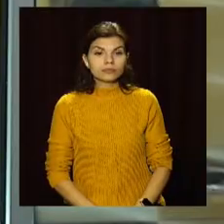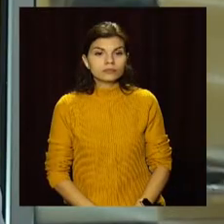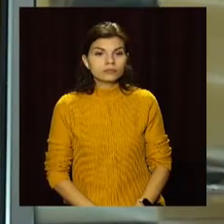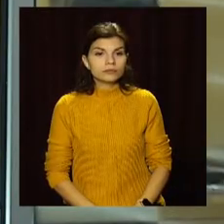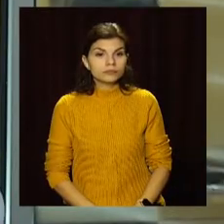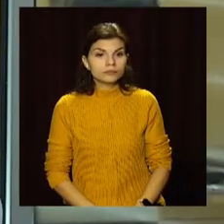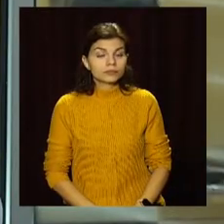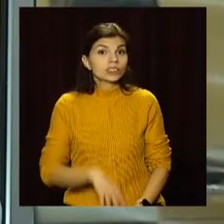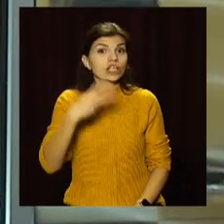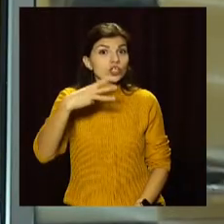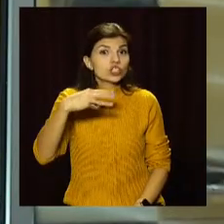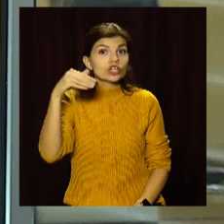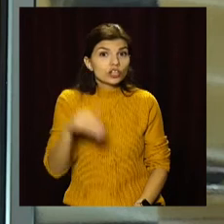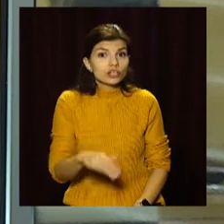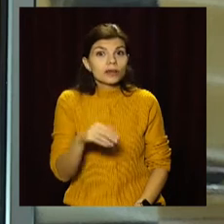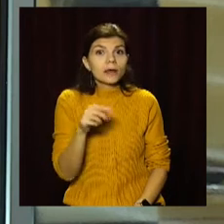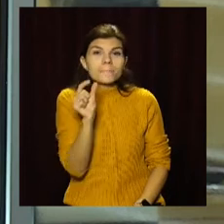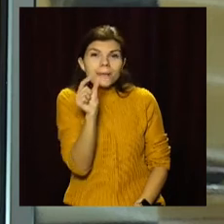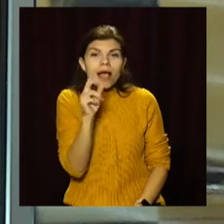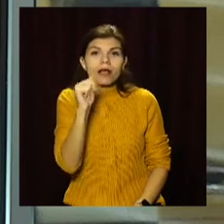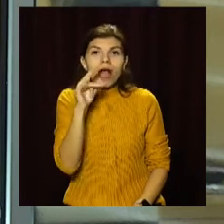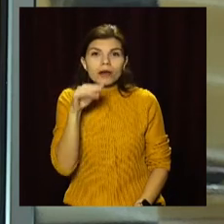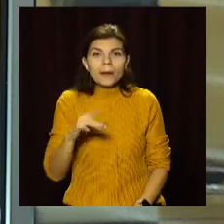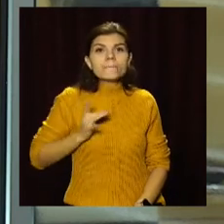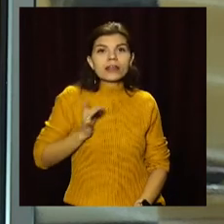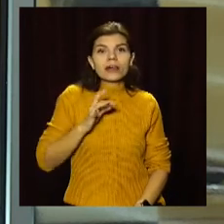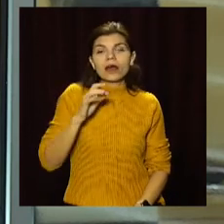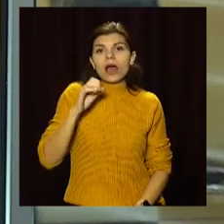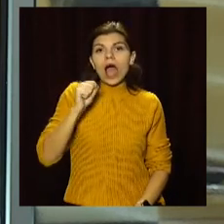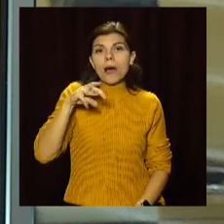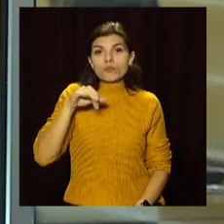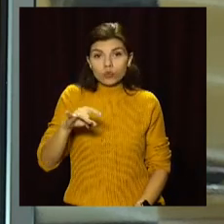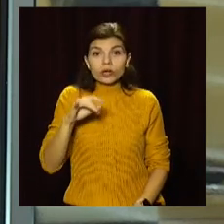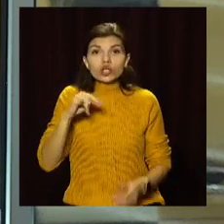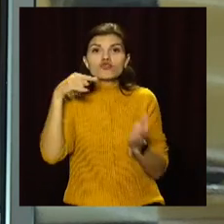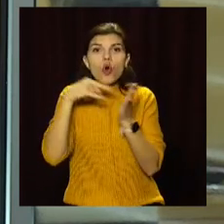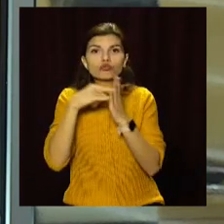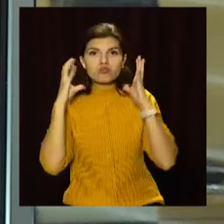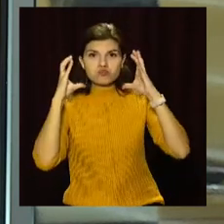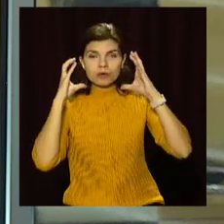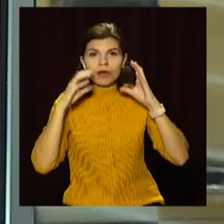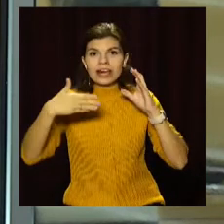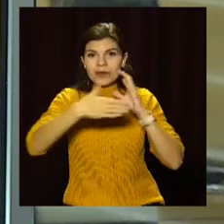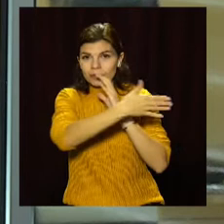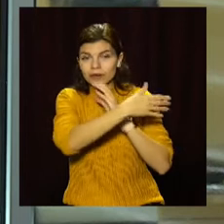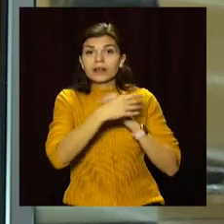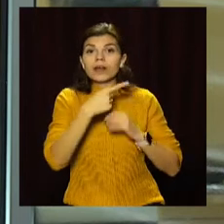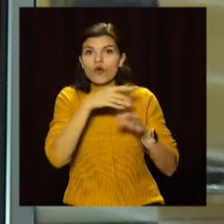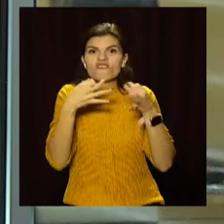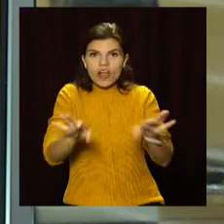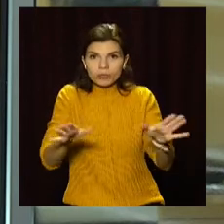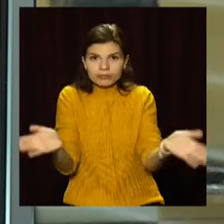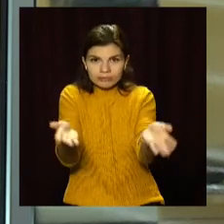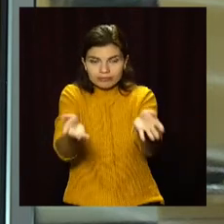30 тисяч мальків карпа, білого амура та товстолоба випустили у Дніпро представники громадської організації